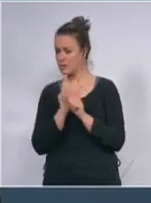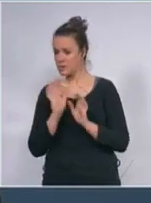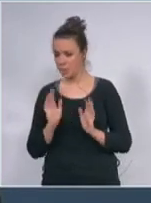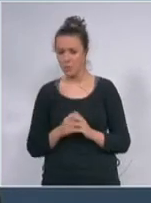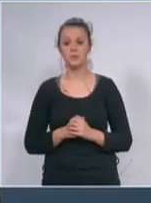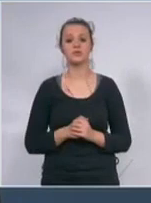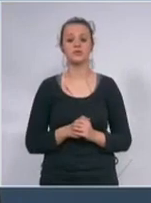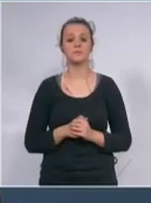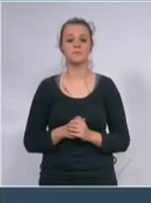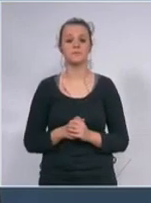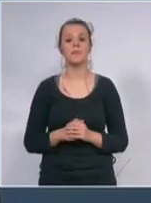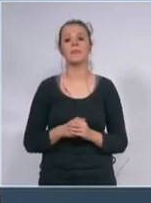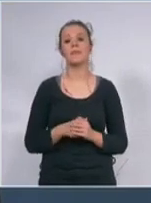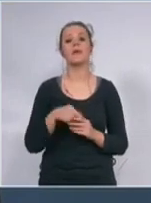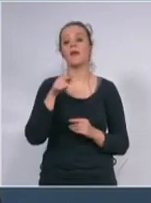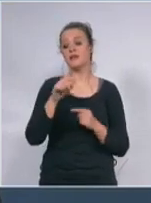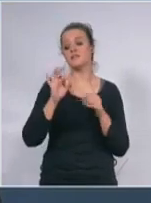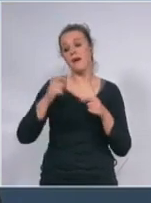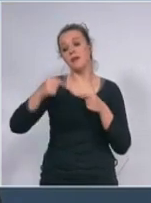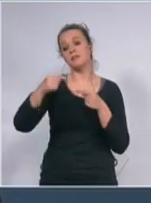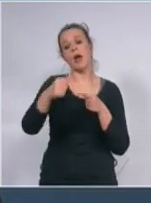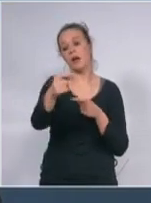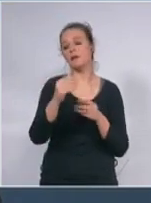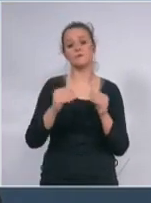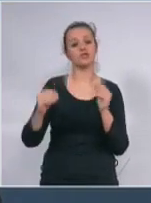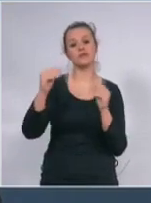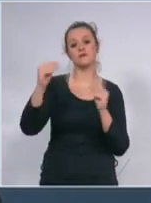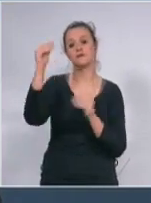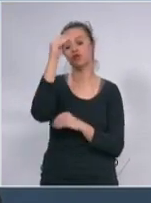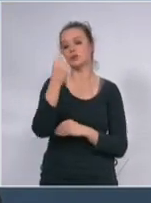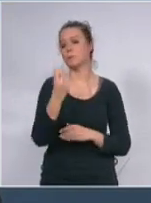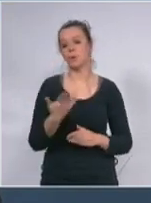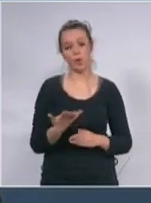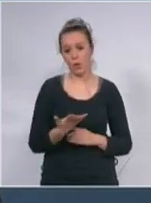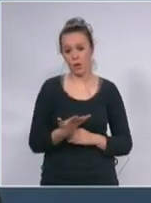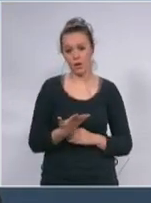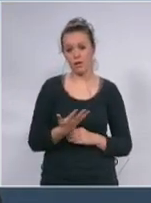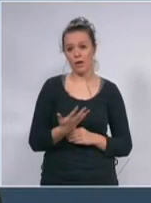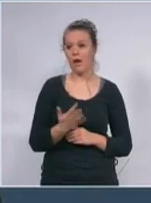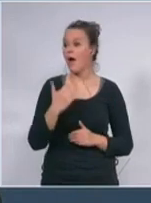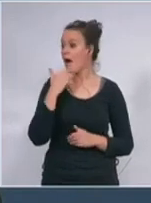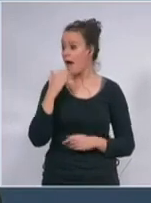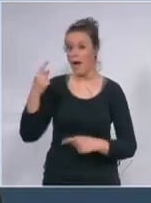taj broj će biti sve veći iz dana u dan, ukoliko mi svoje ponašanje ne promenimo.